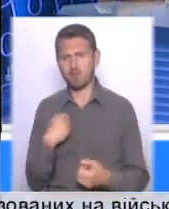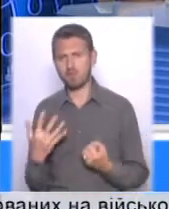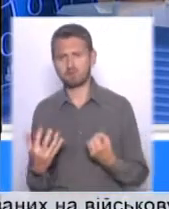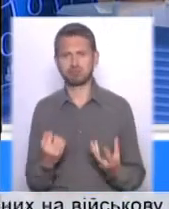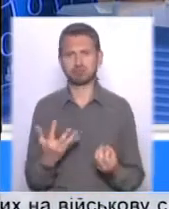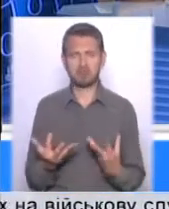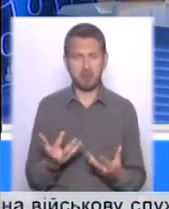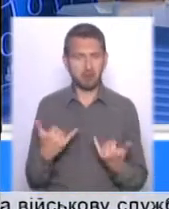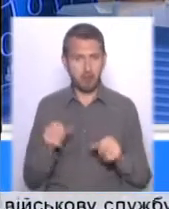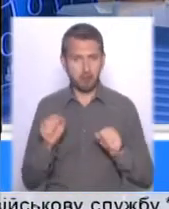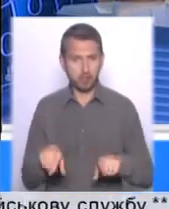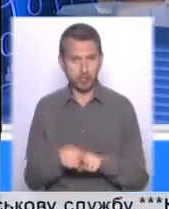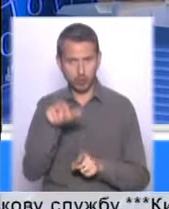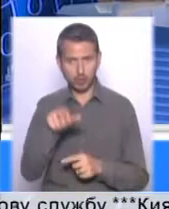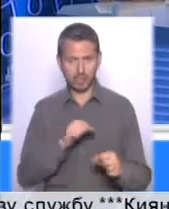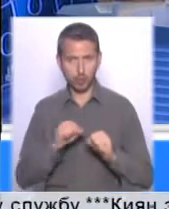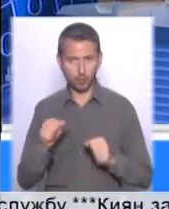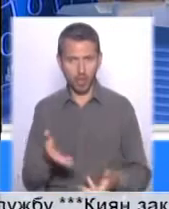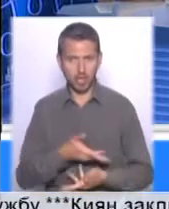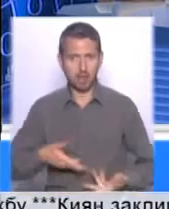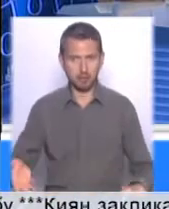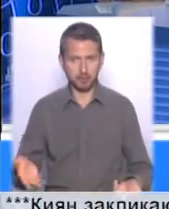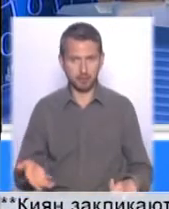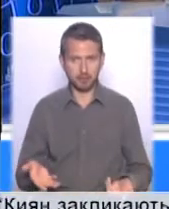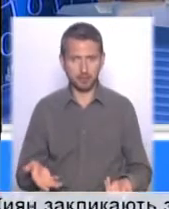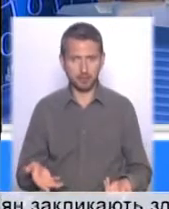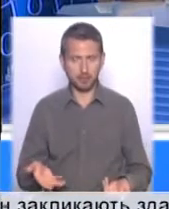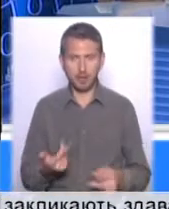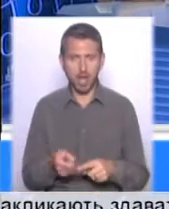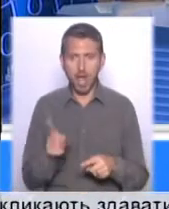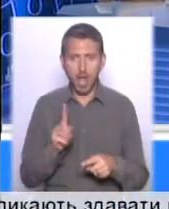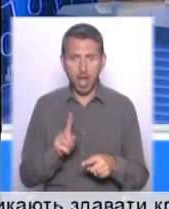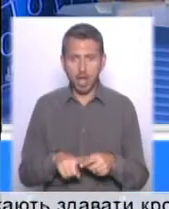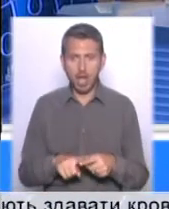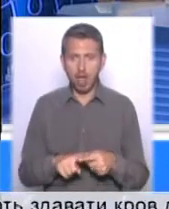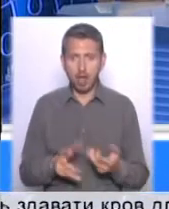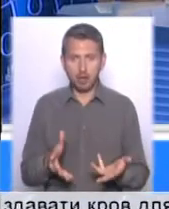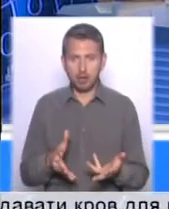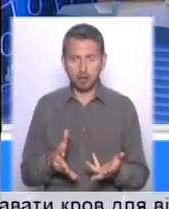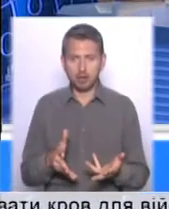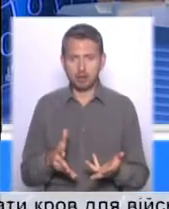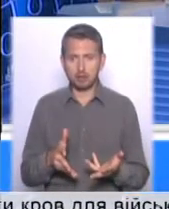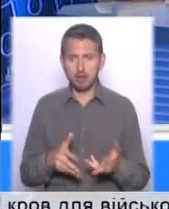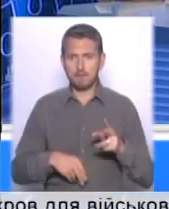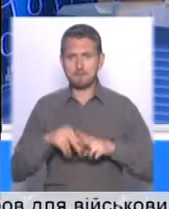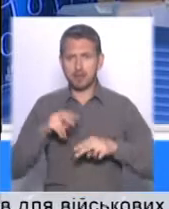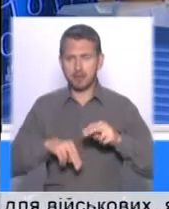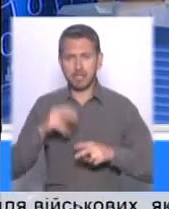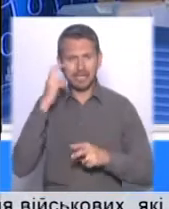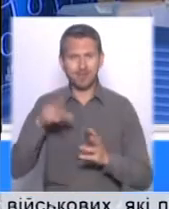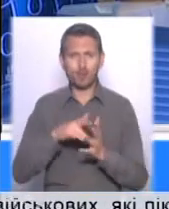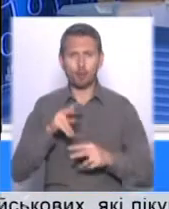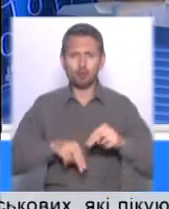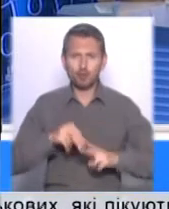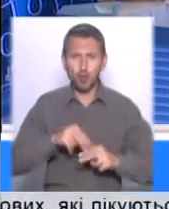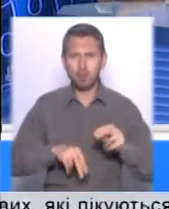Хіба можна такої людині керувати нами. Керівко Книнське. Вість, Кирівго що, позастраївав всі землі. Мало